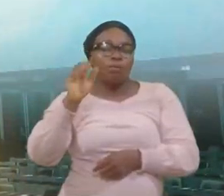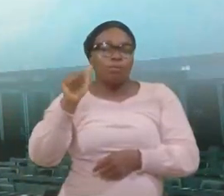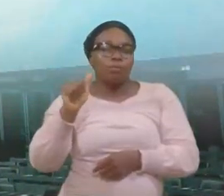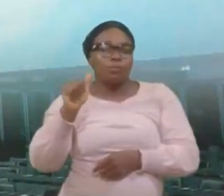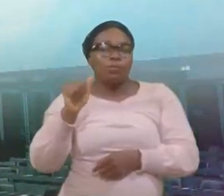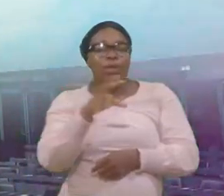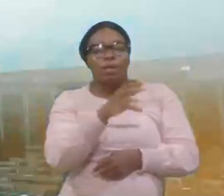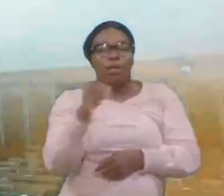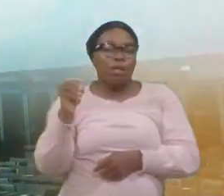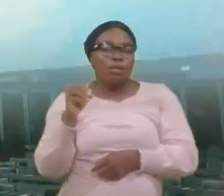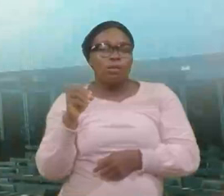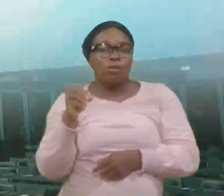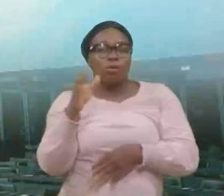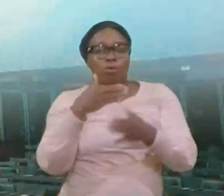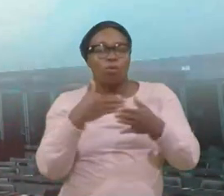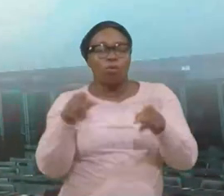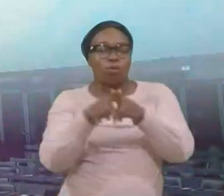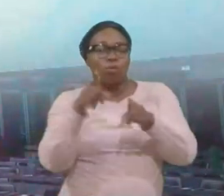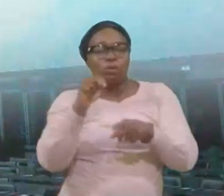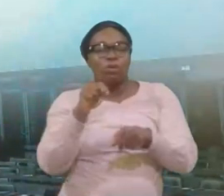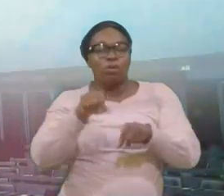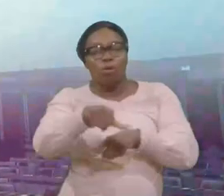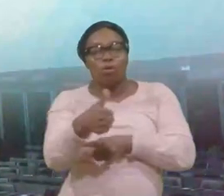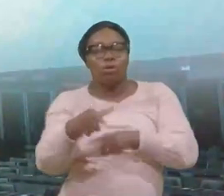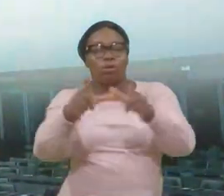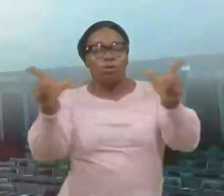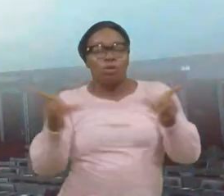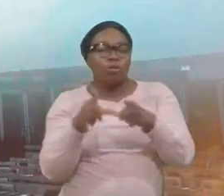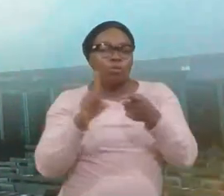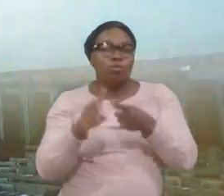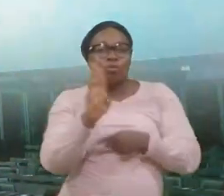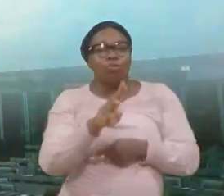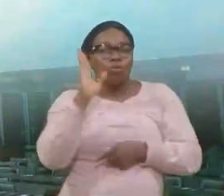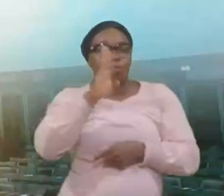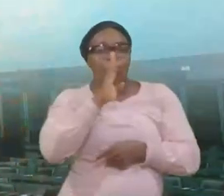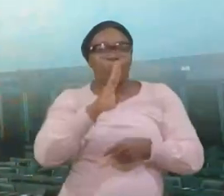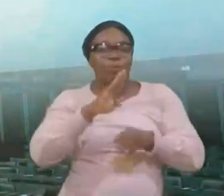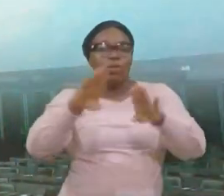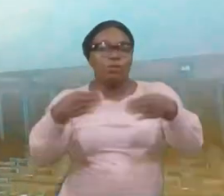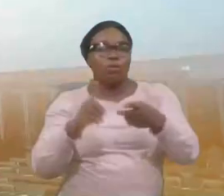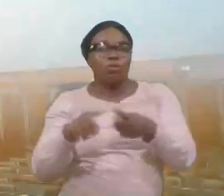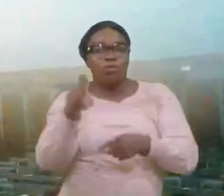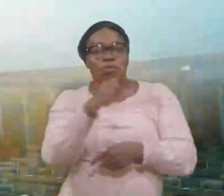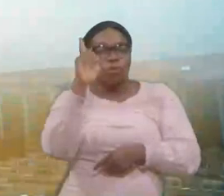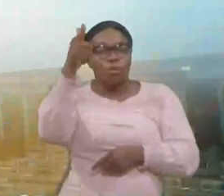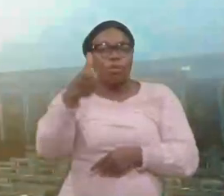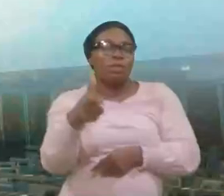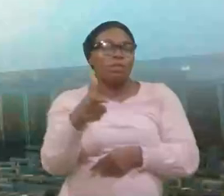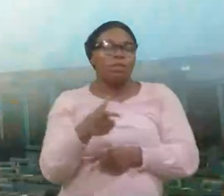Là, nous avons rencontré, on te fera connaître. Et... ... ...